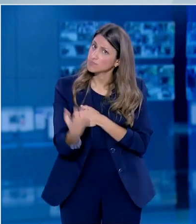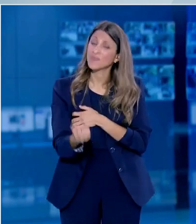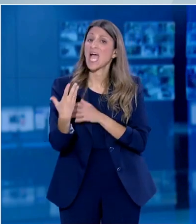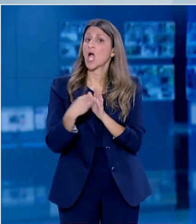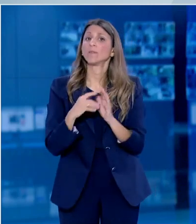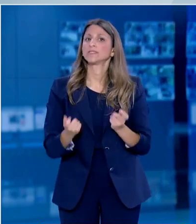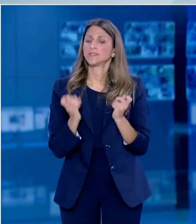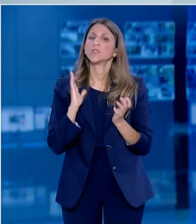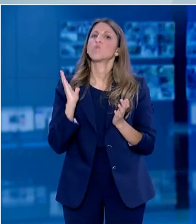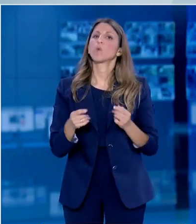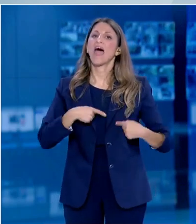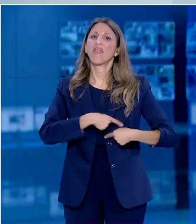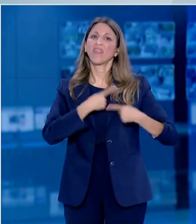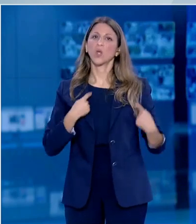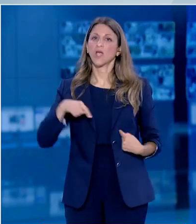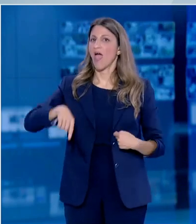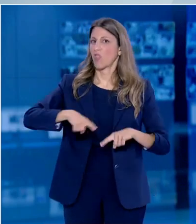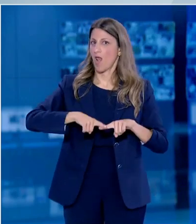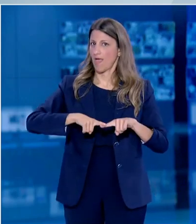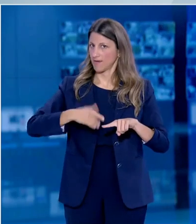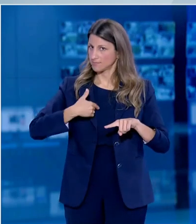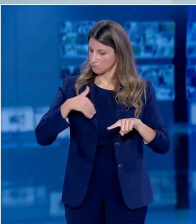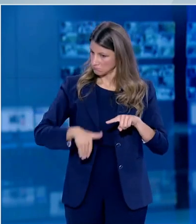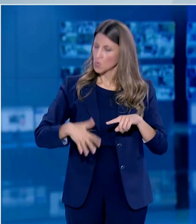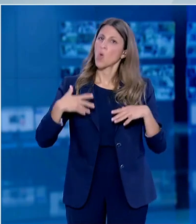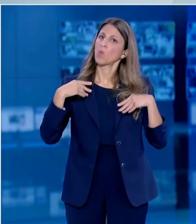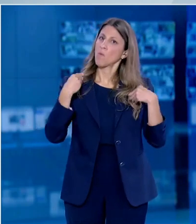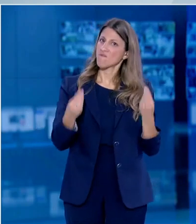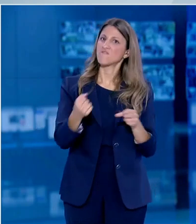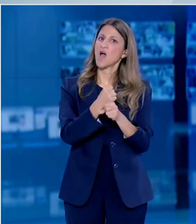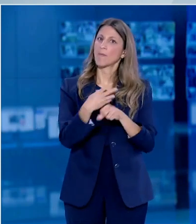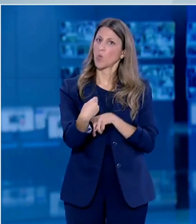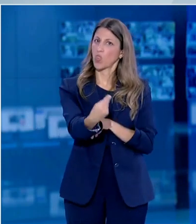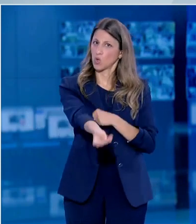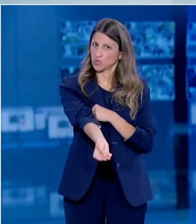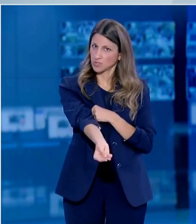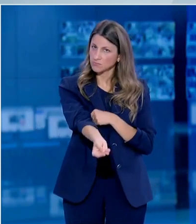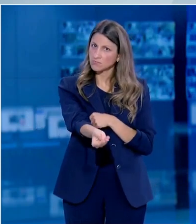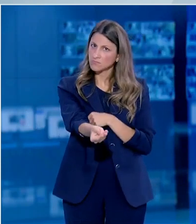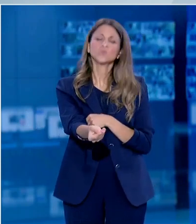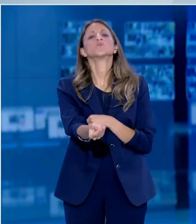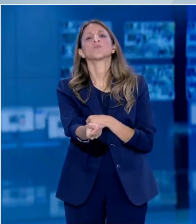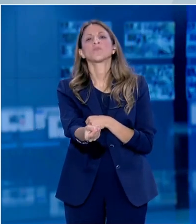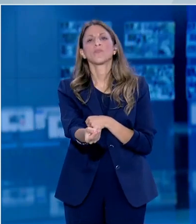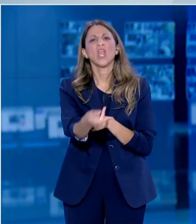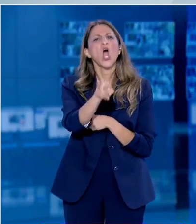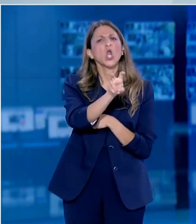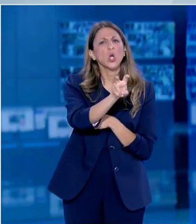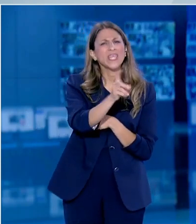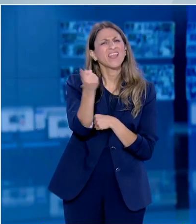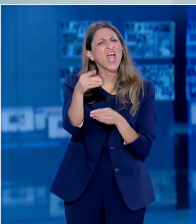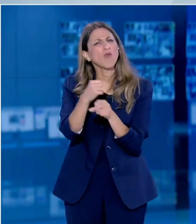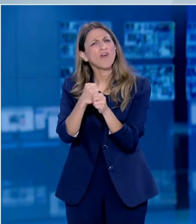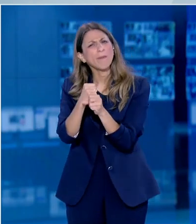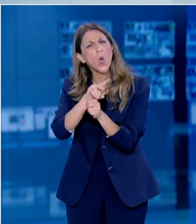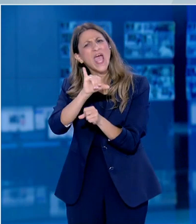δυνατότητα εθελοντικά να δώσει κανείς χλωροκίνη ή υδρόξι χλωροκίνη τα δύο ξαδερφάκια και σε υγειονομικούς